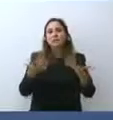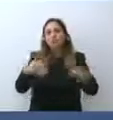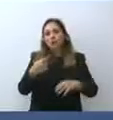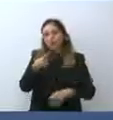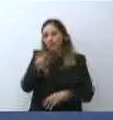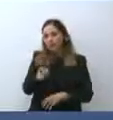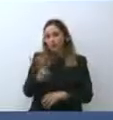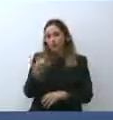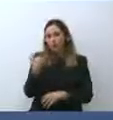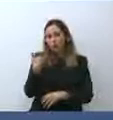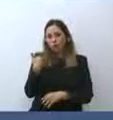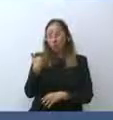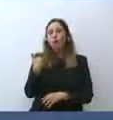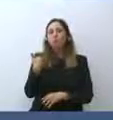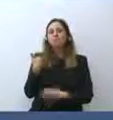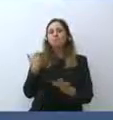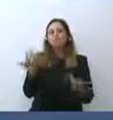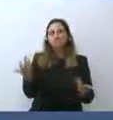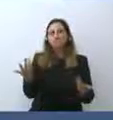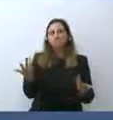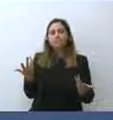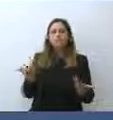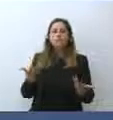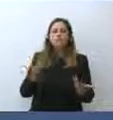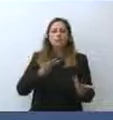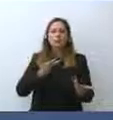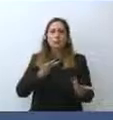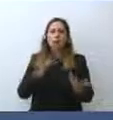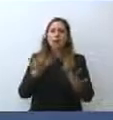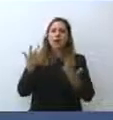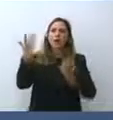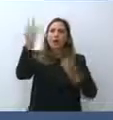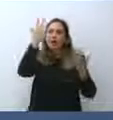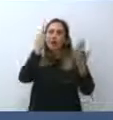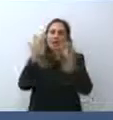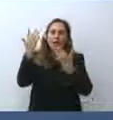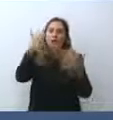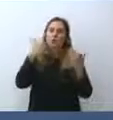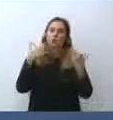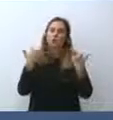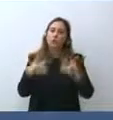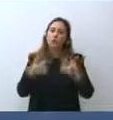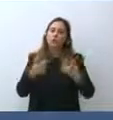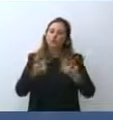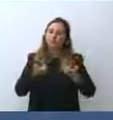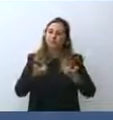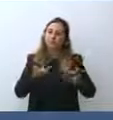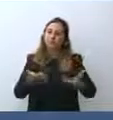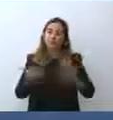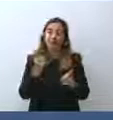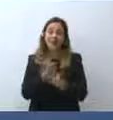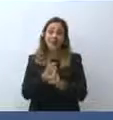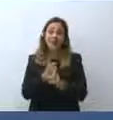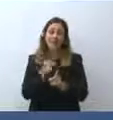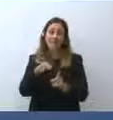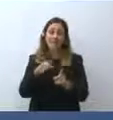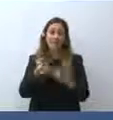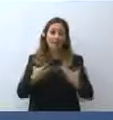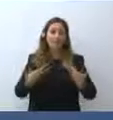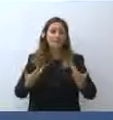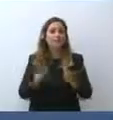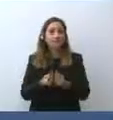precedenza, ci sono moltissime riflessioni che si devono fare, che servono a